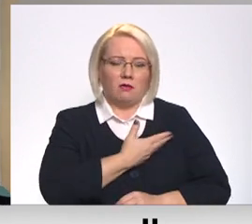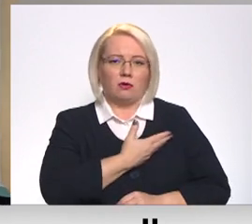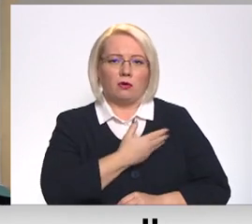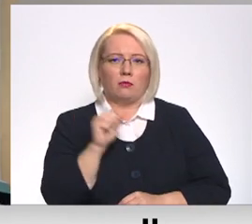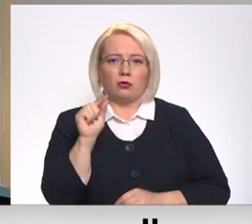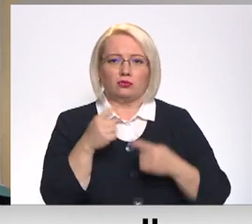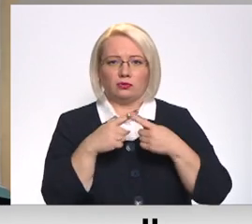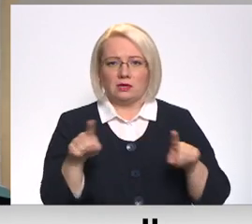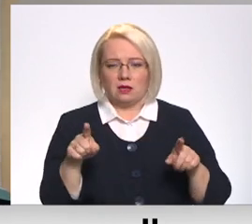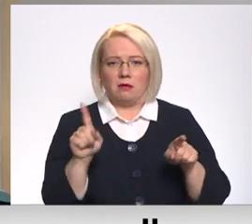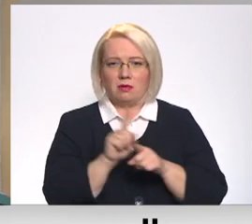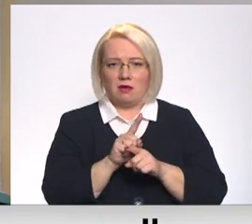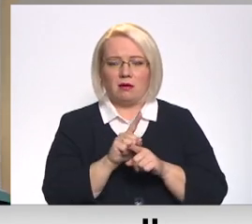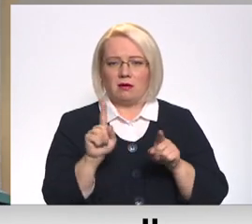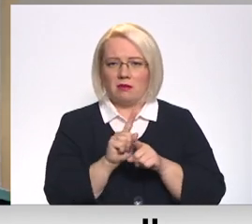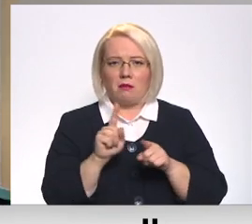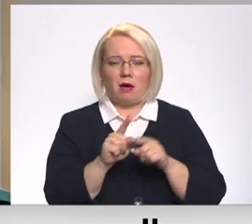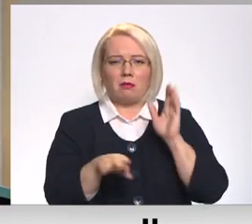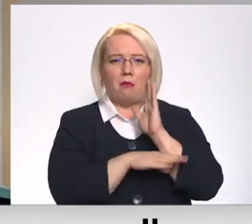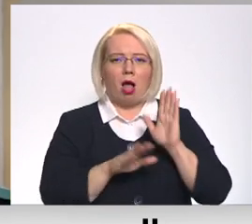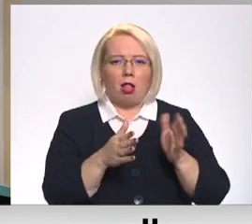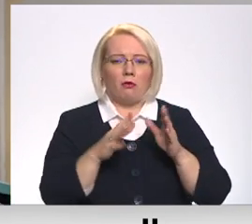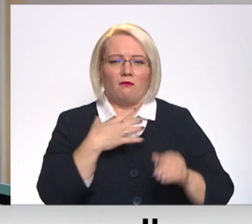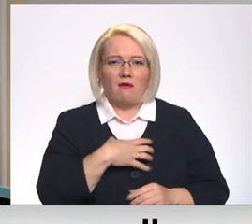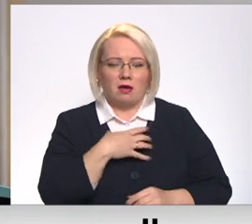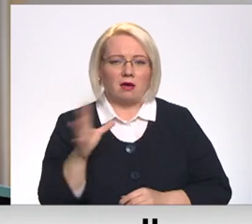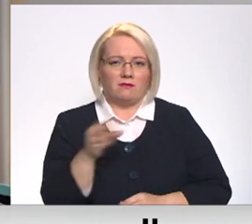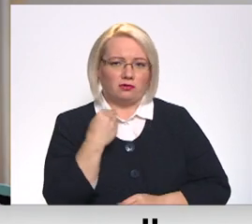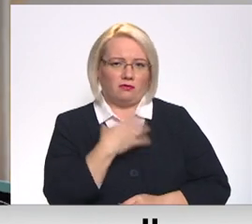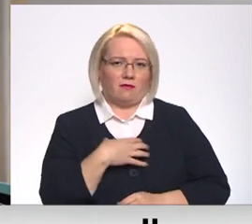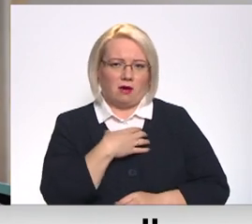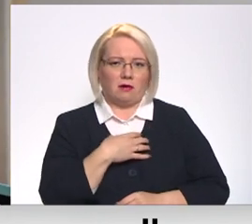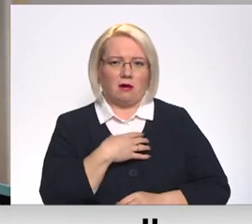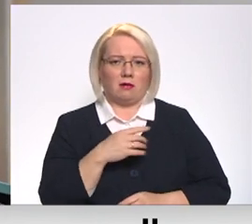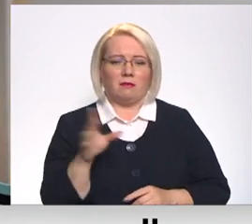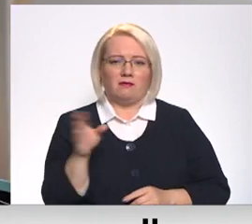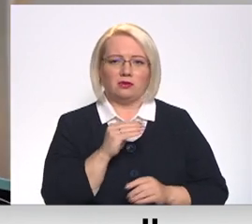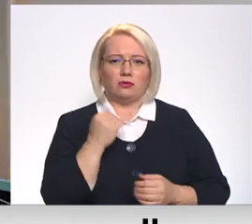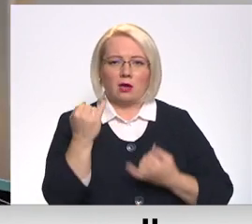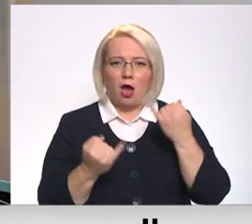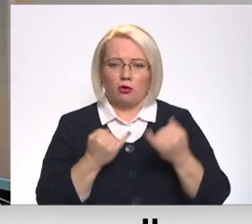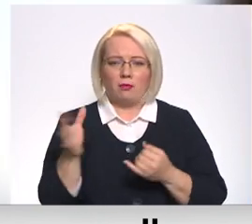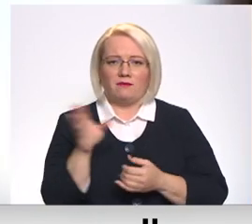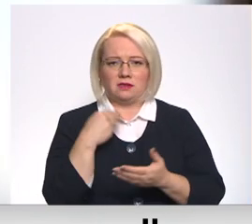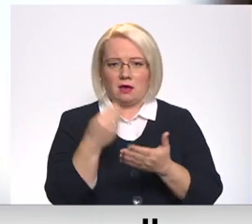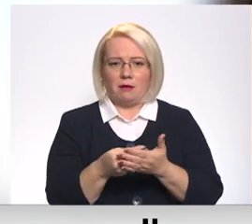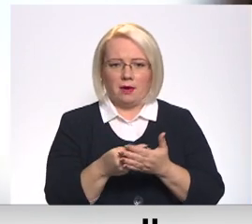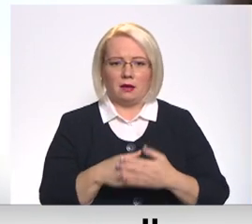višķi savārauk, bet arī ir. Tāpat malka vajag, viss vajag. Pēc jārūpējās, pēc jāgādā.